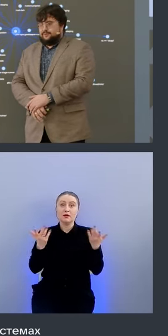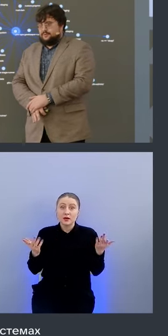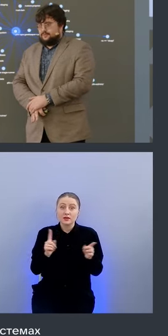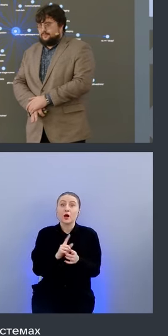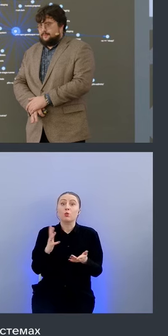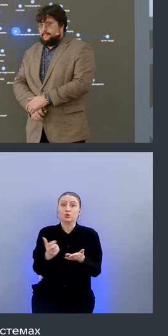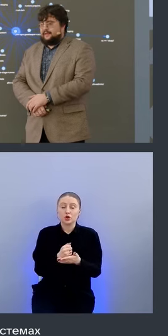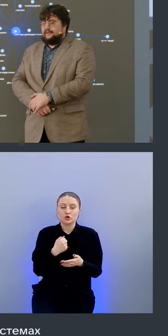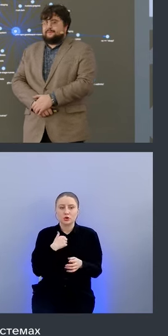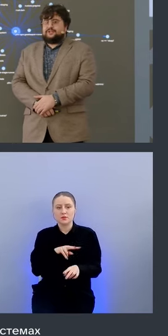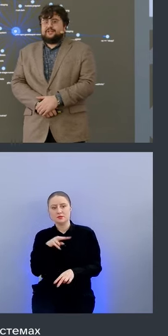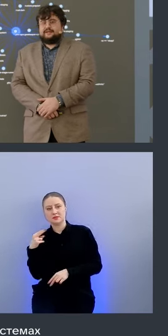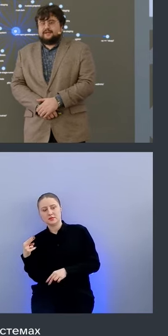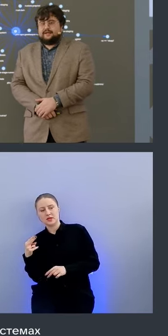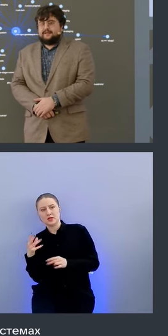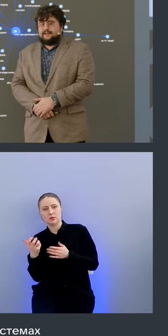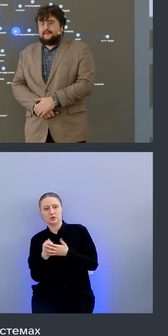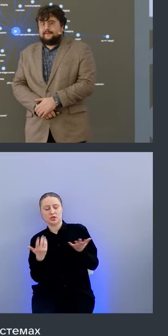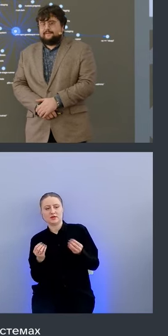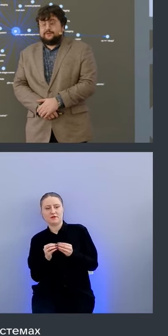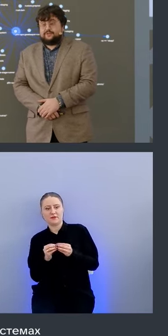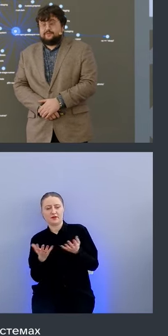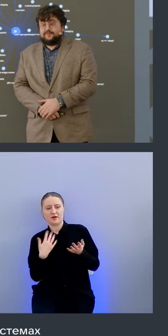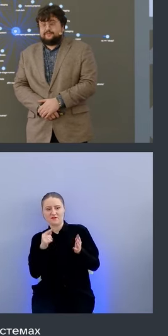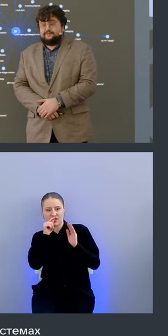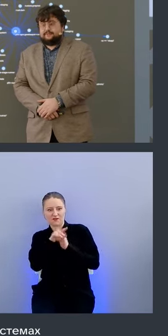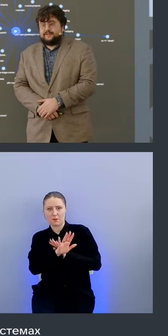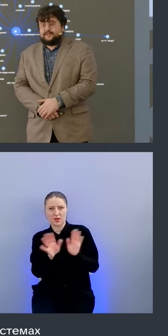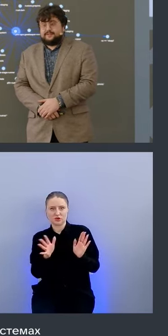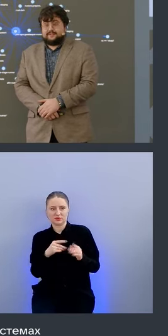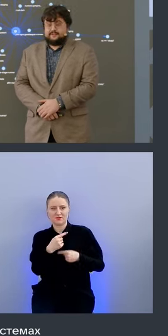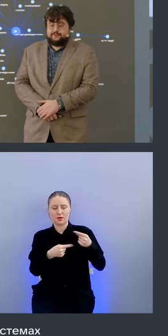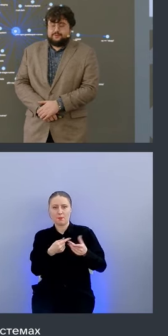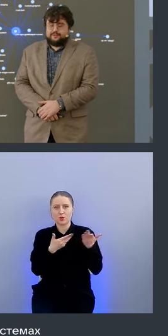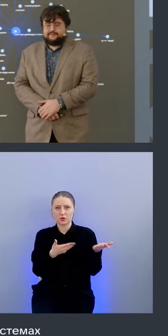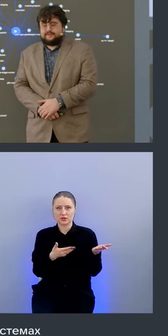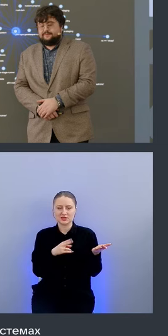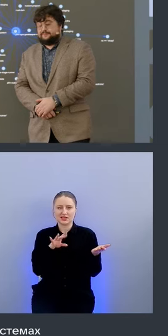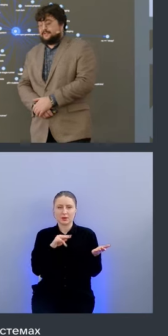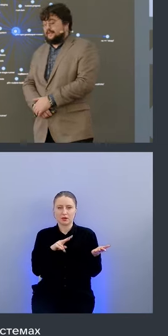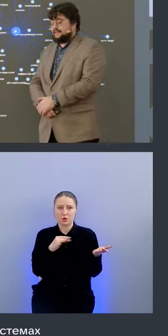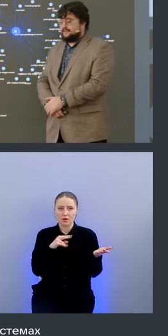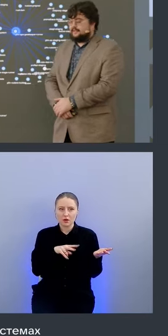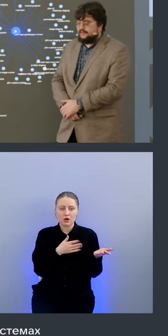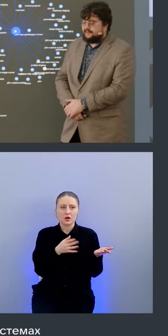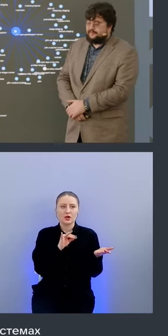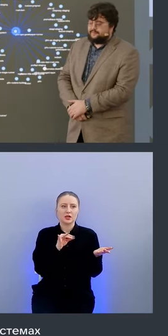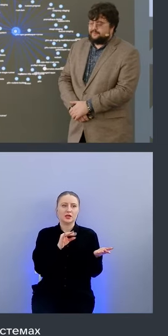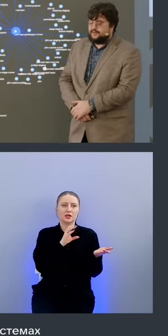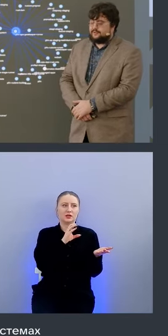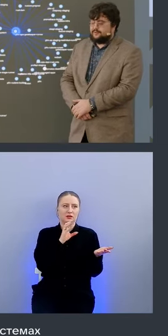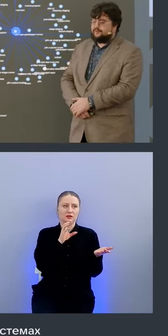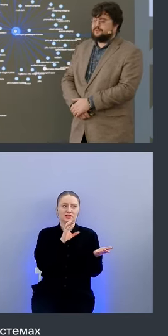сбоку и вообще никак не вмешиваемся в процесс диплоя там вся сиди